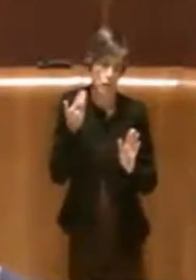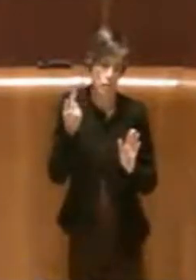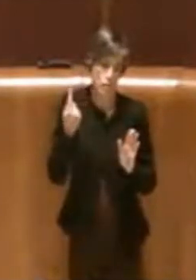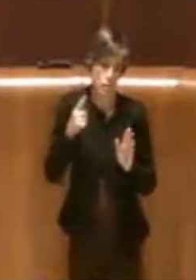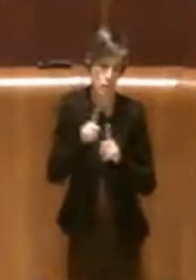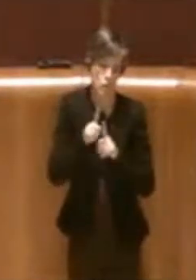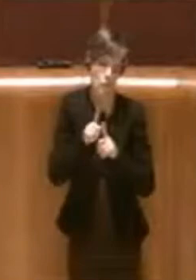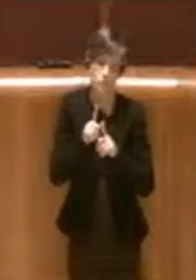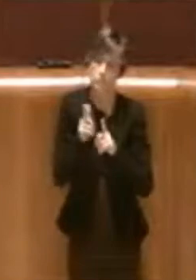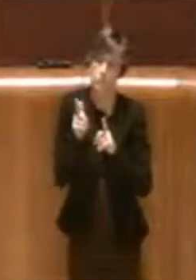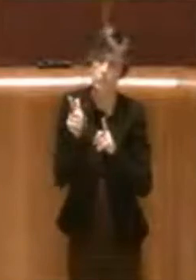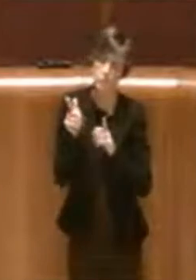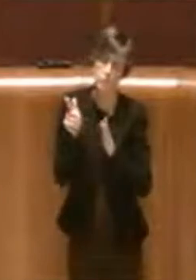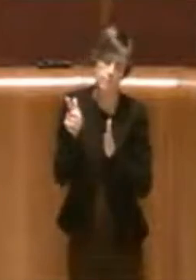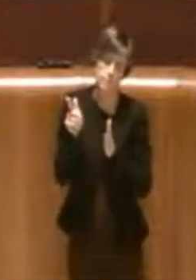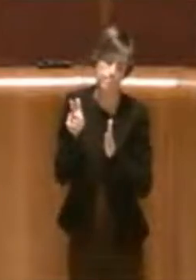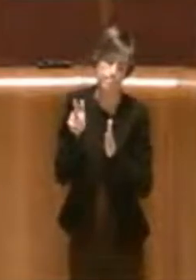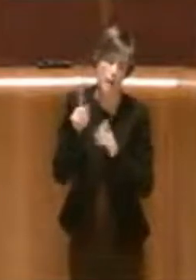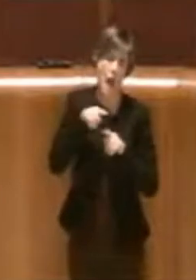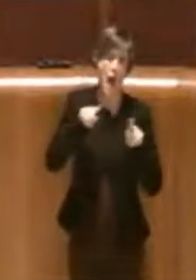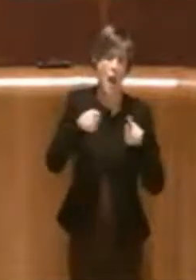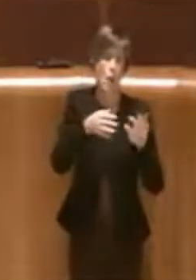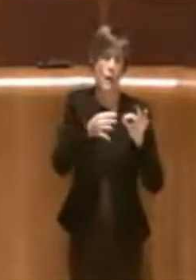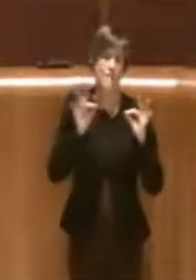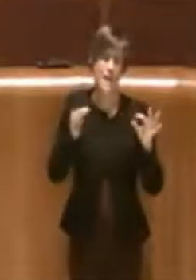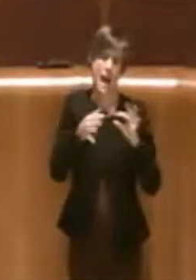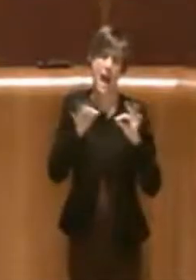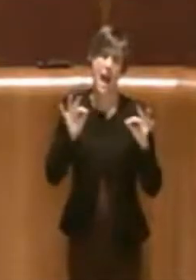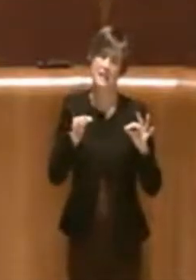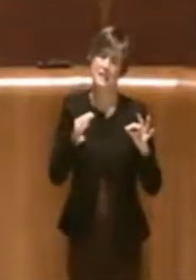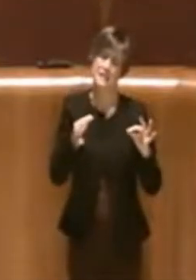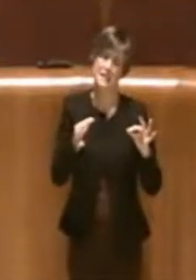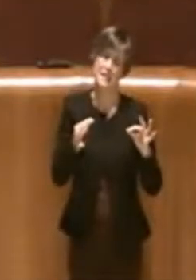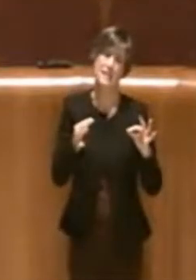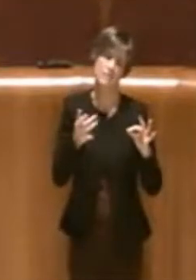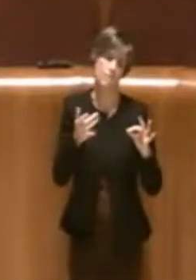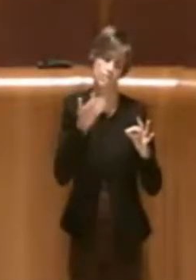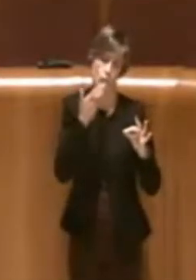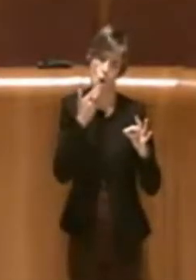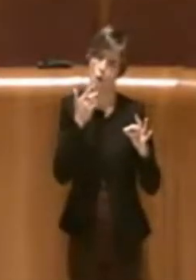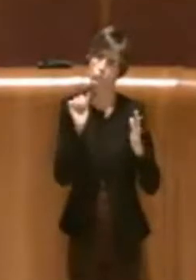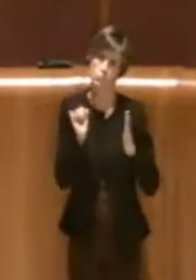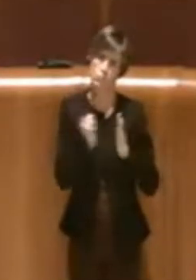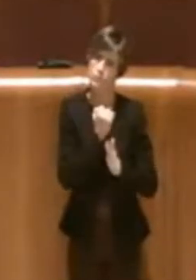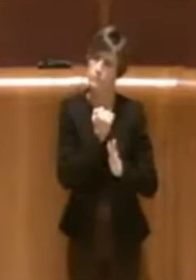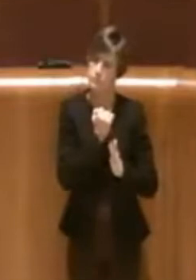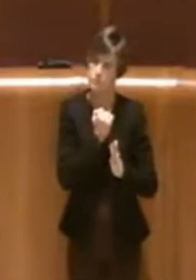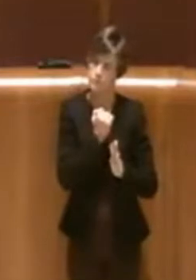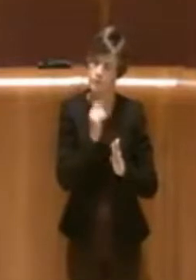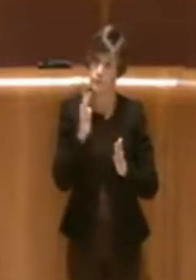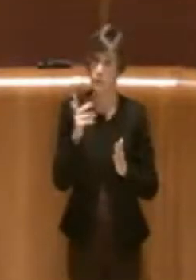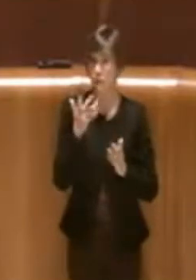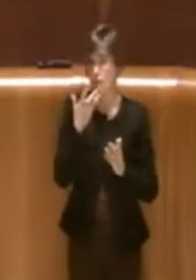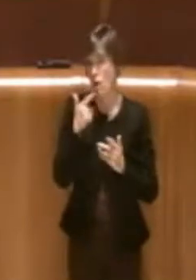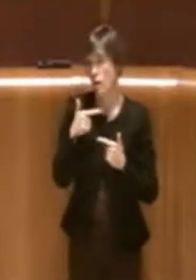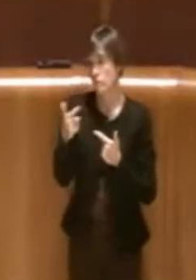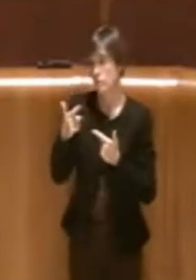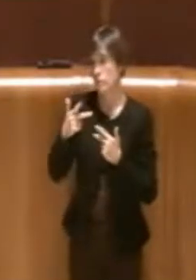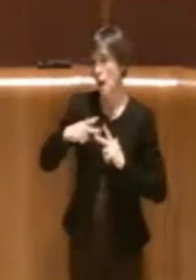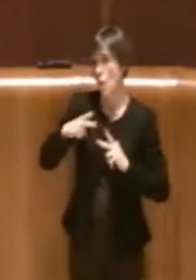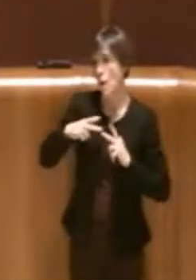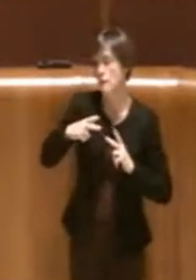sfatare certe cose che sono state dette in aula e non so se ci riuscirò magari a tranquillizzare alcuni